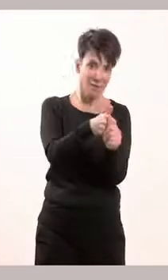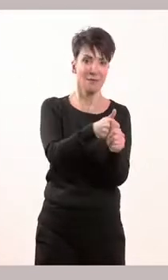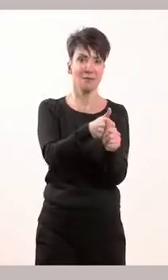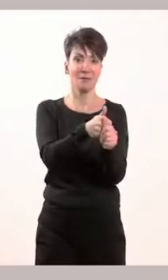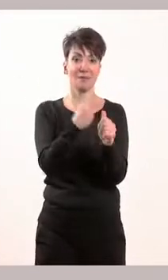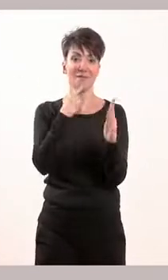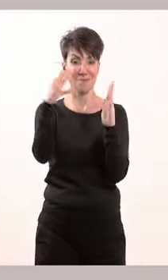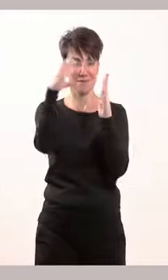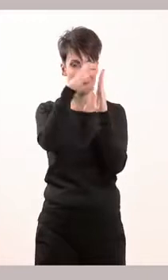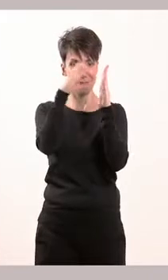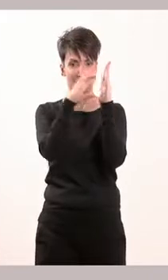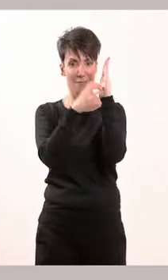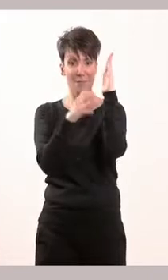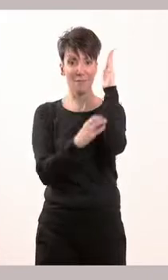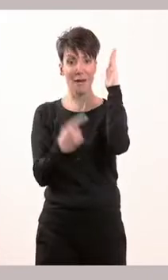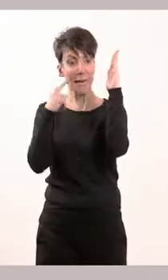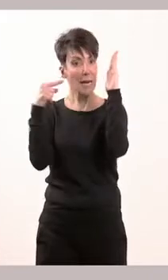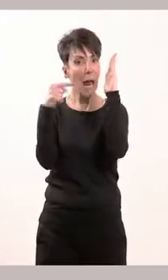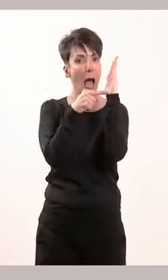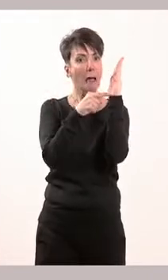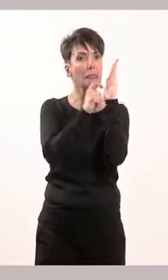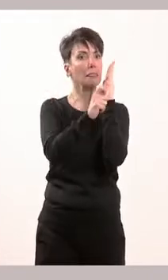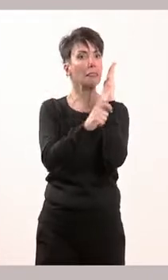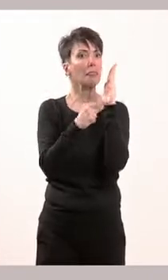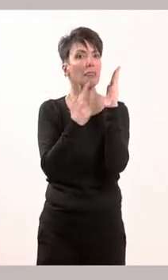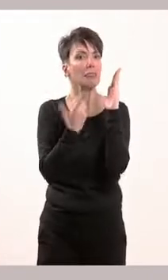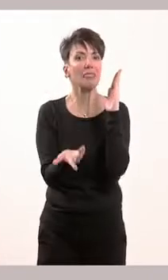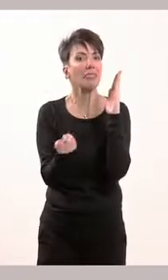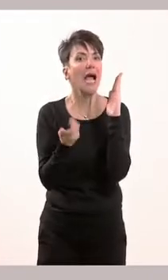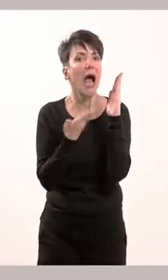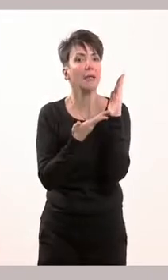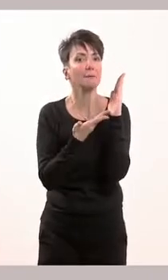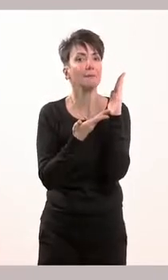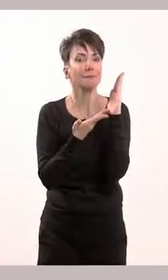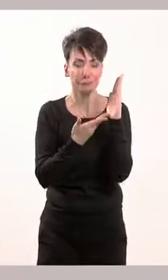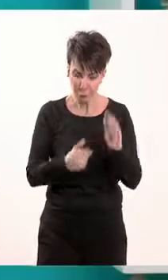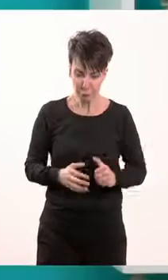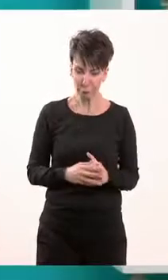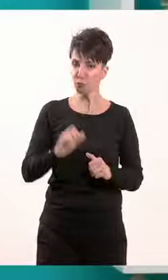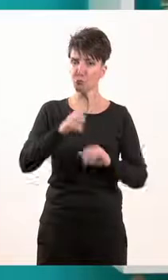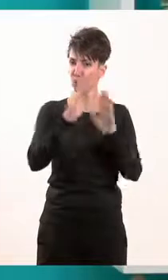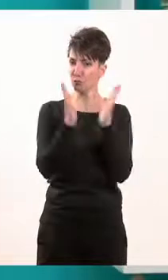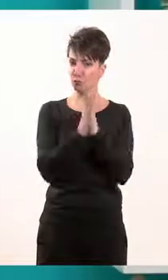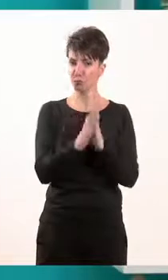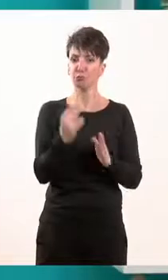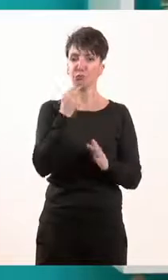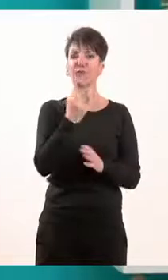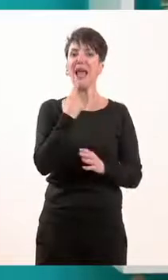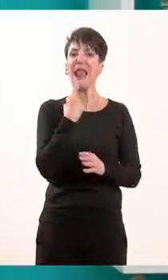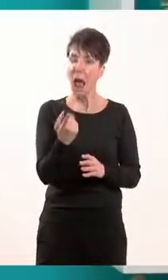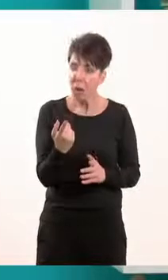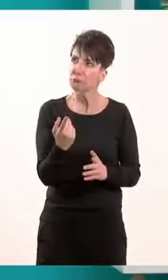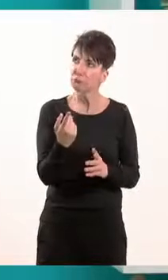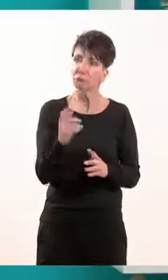και στο τι ακριβώς εκείνο συντελεί. Καθορίζει τη μορφή του πολιτεύματος